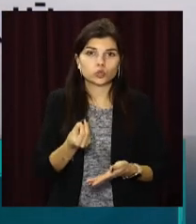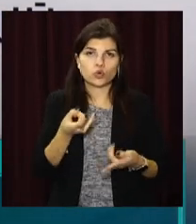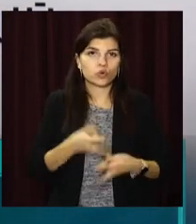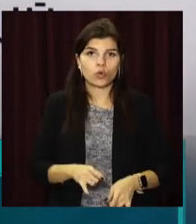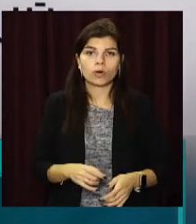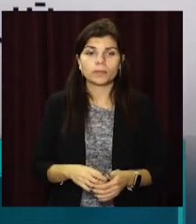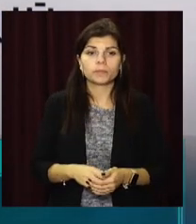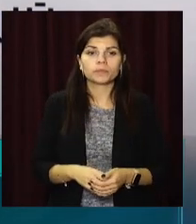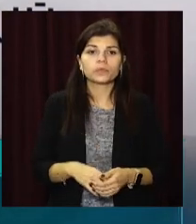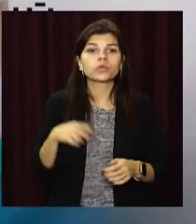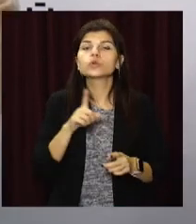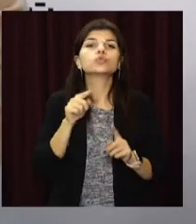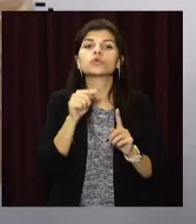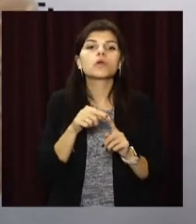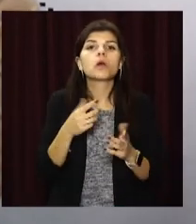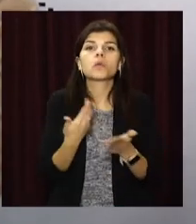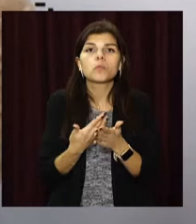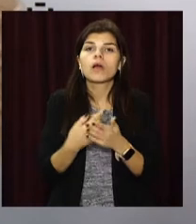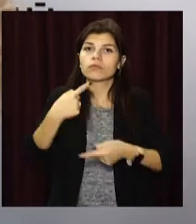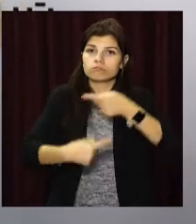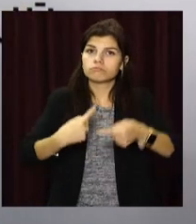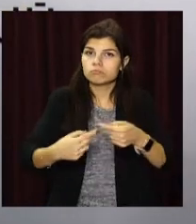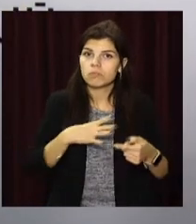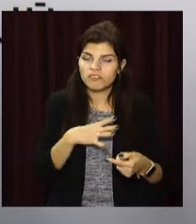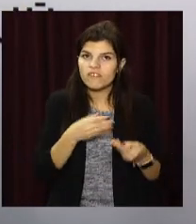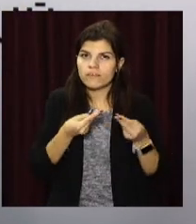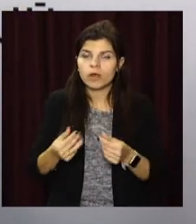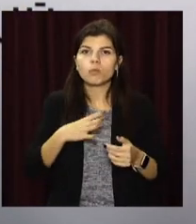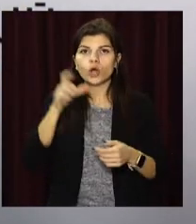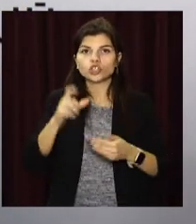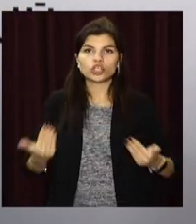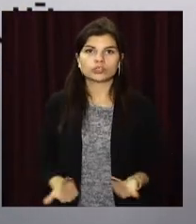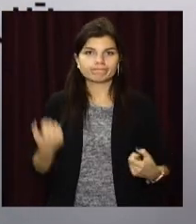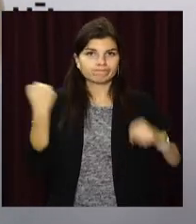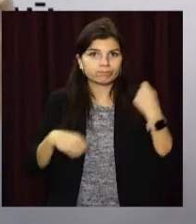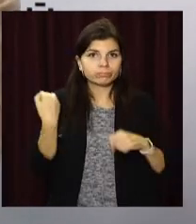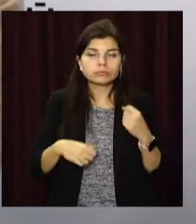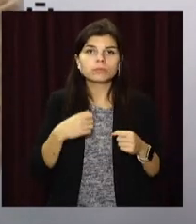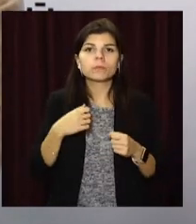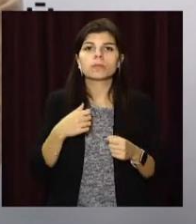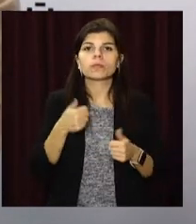Що цьому передує? Це і спадповість, це і образ життя, це і